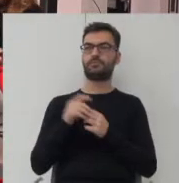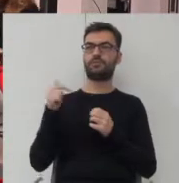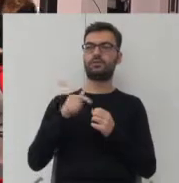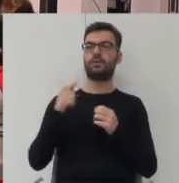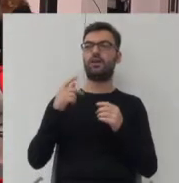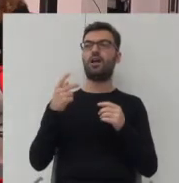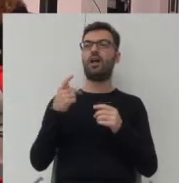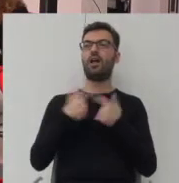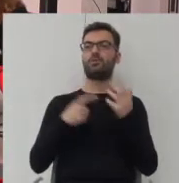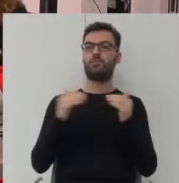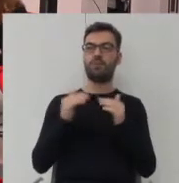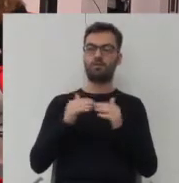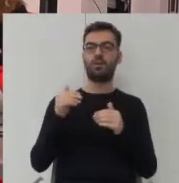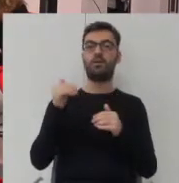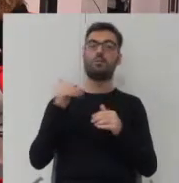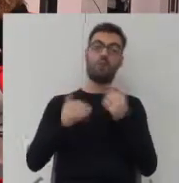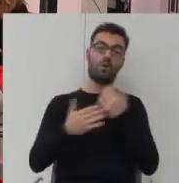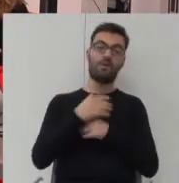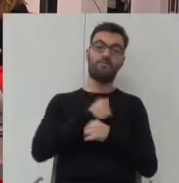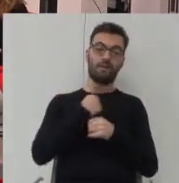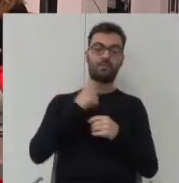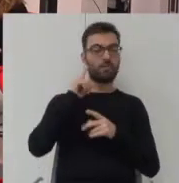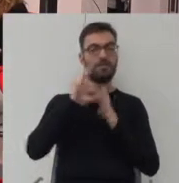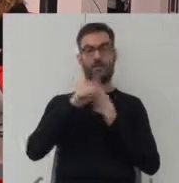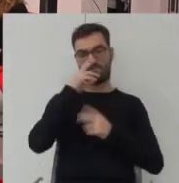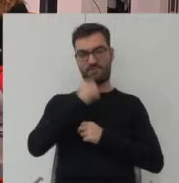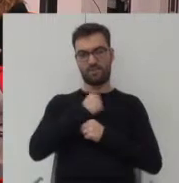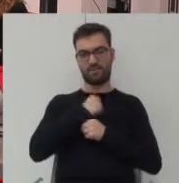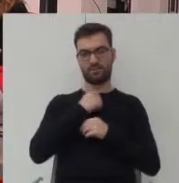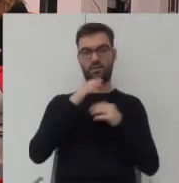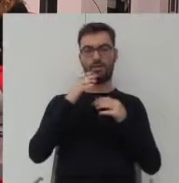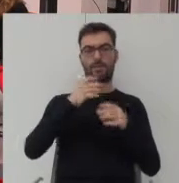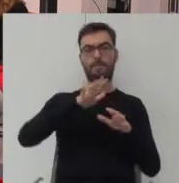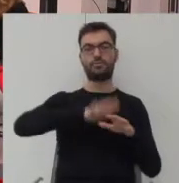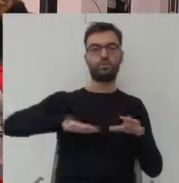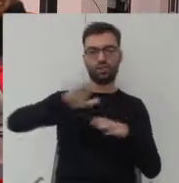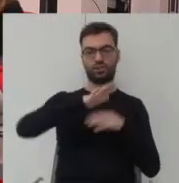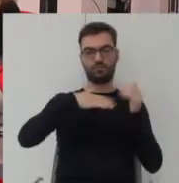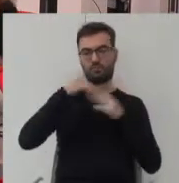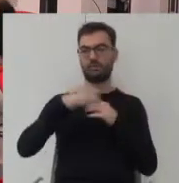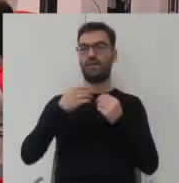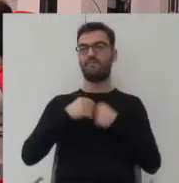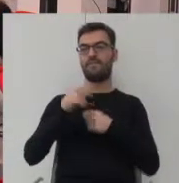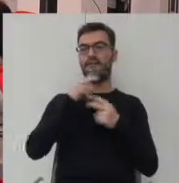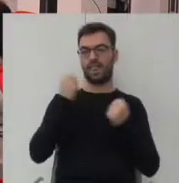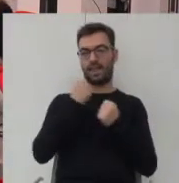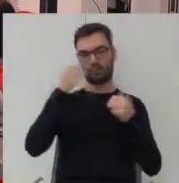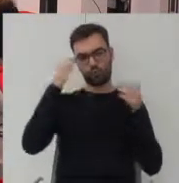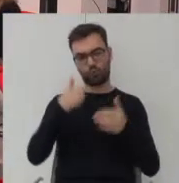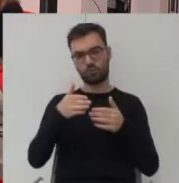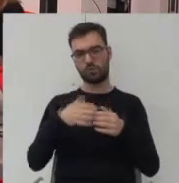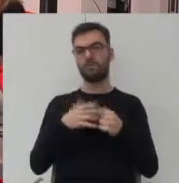zestawić i wtedy może mieć Warszawę jako miasto wyrazistych struktur przestrzennych. Wtedy należy więcej energii poświęcić także